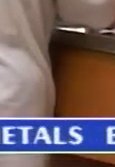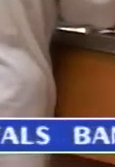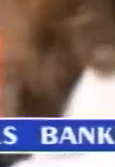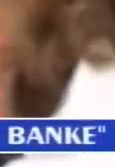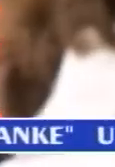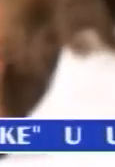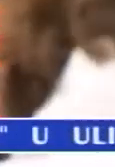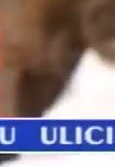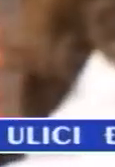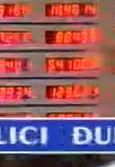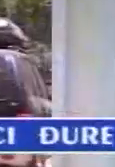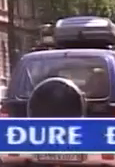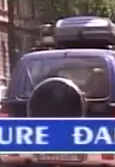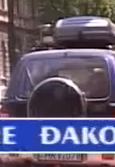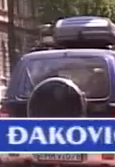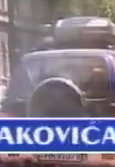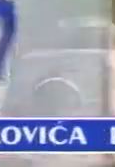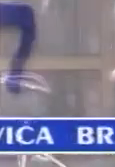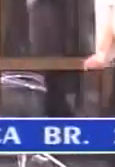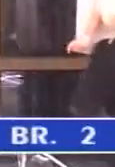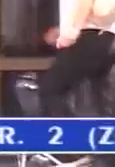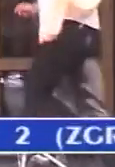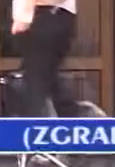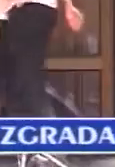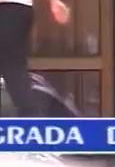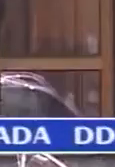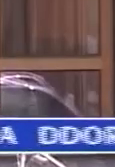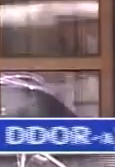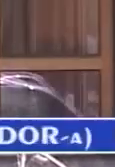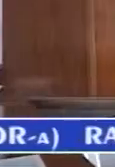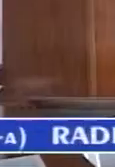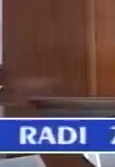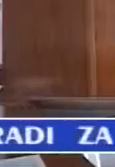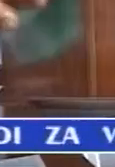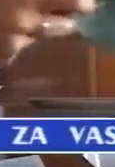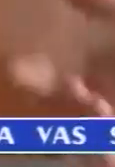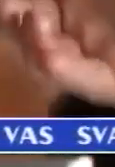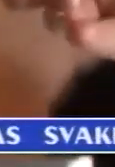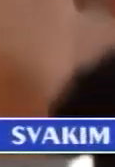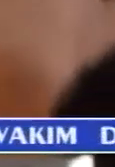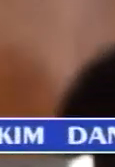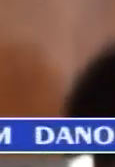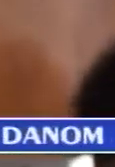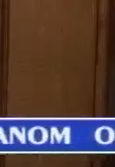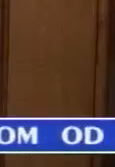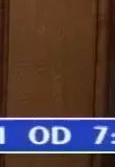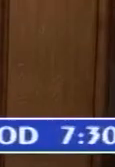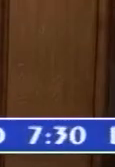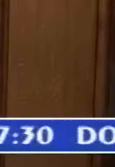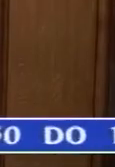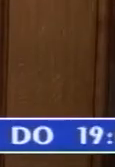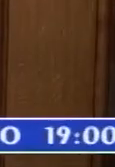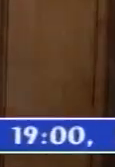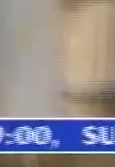mogućnosti Atraktivni krediti Sigurna štednja I povoljna kamata na oročena sredstva Dozvoljene minus pod tekućim